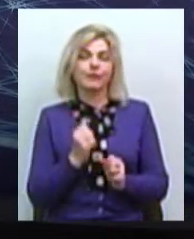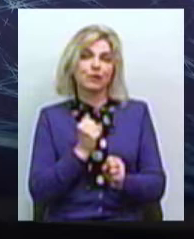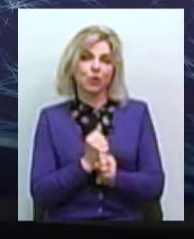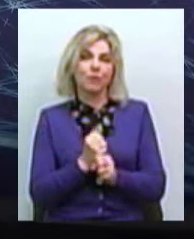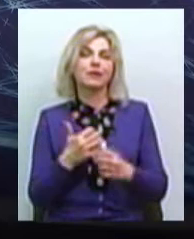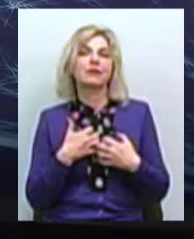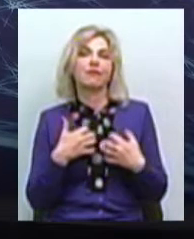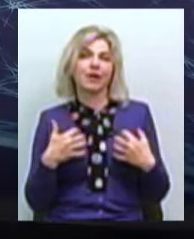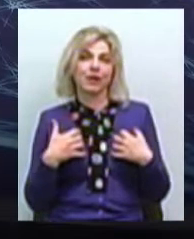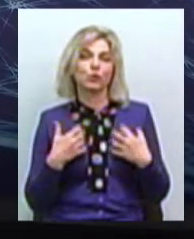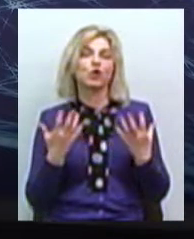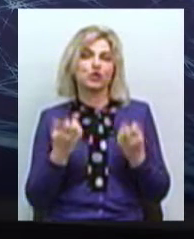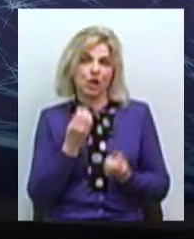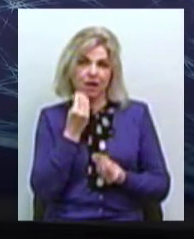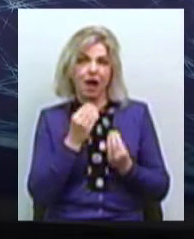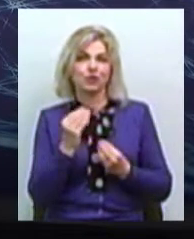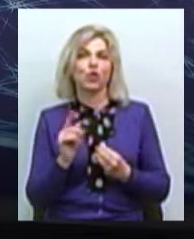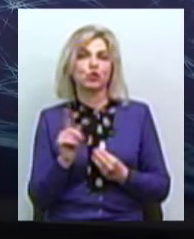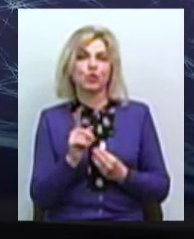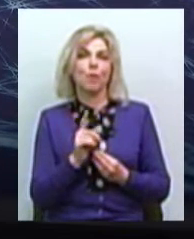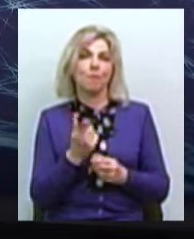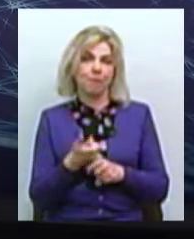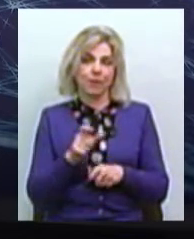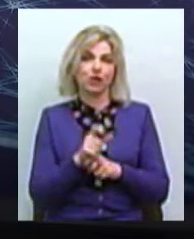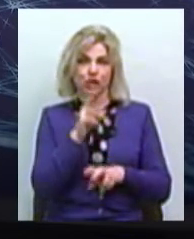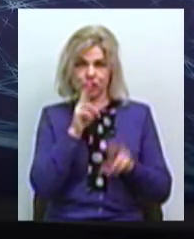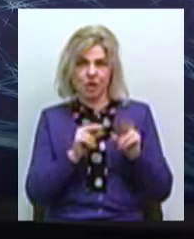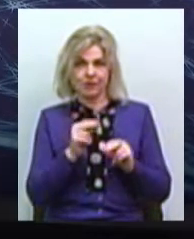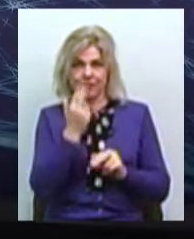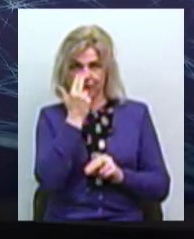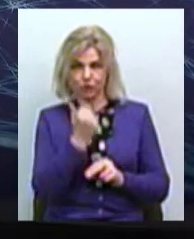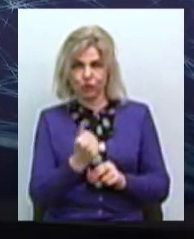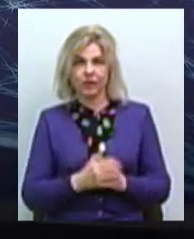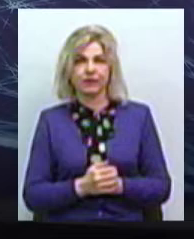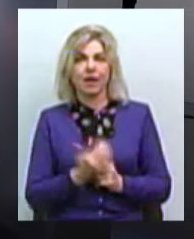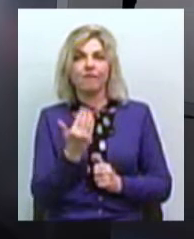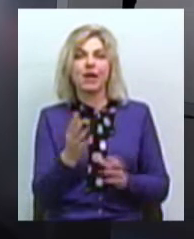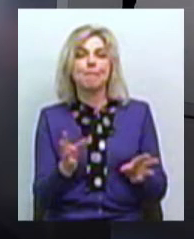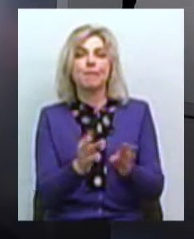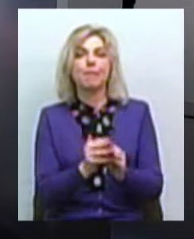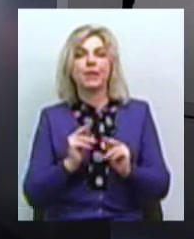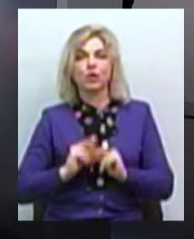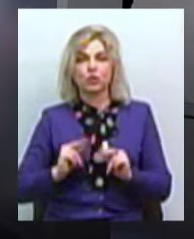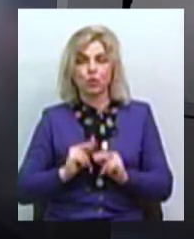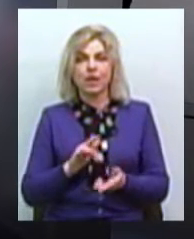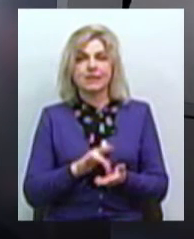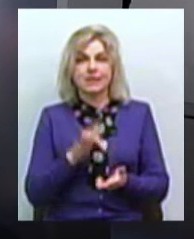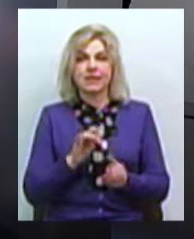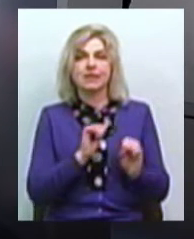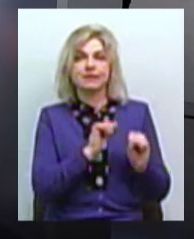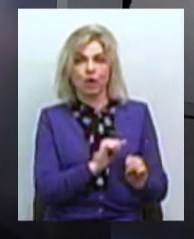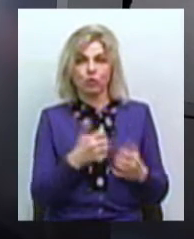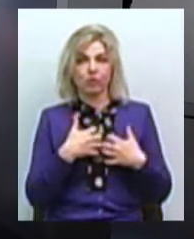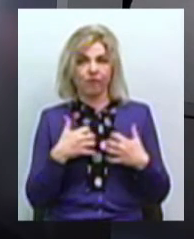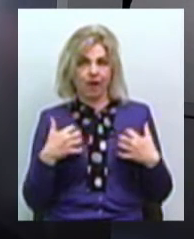тваринку ще кращою для того, щоб більше шансів було прилаштувати тварин. Тобто ви співпрацюєте і з Центром захисту тварин?